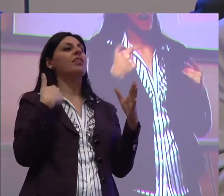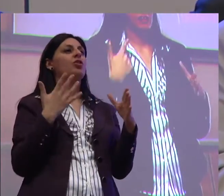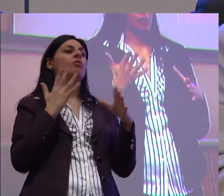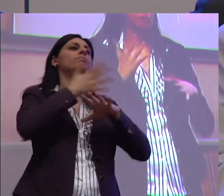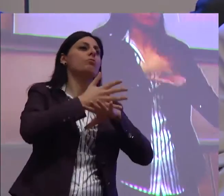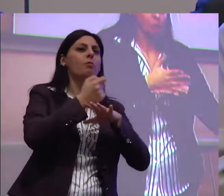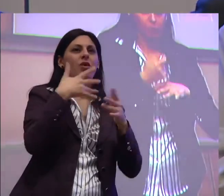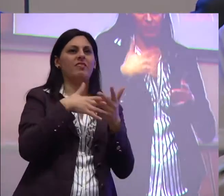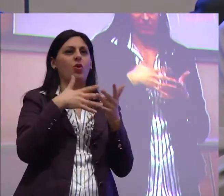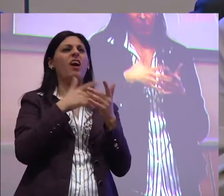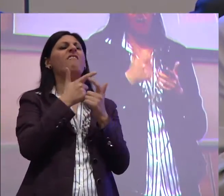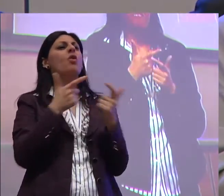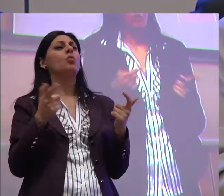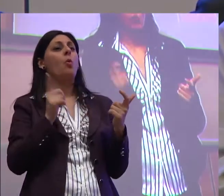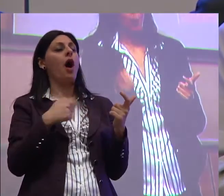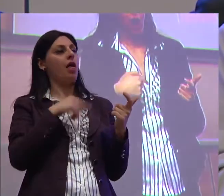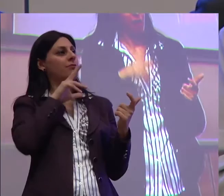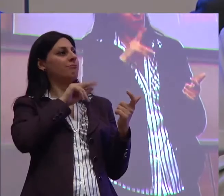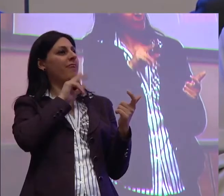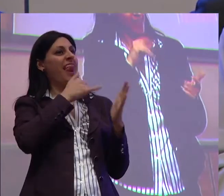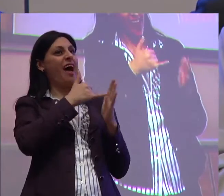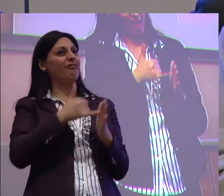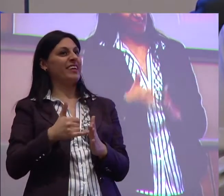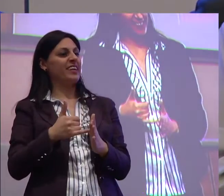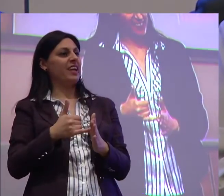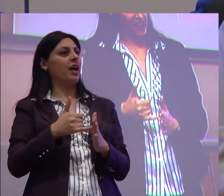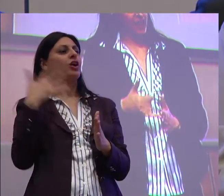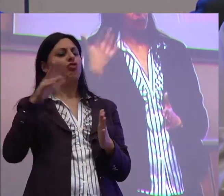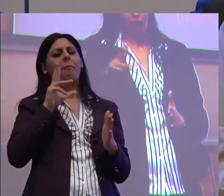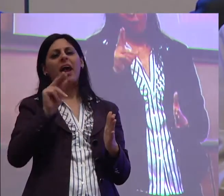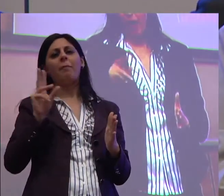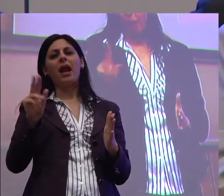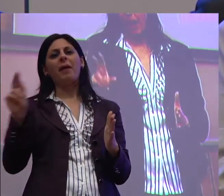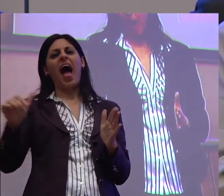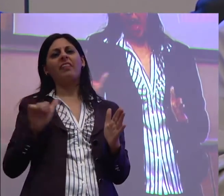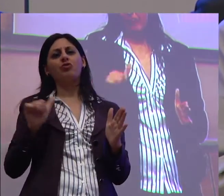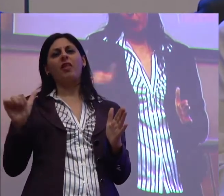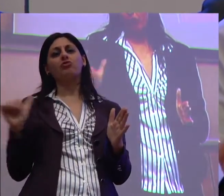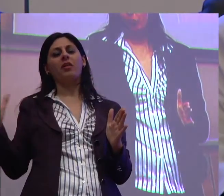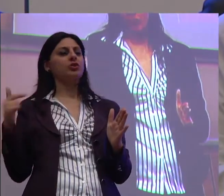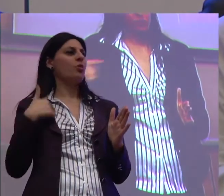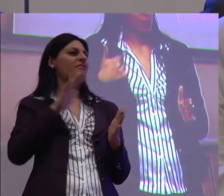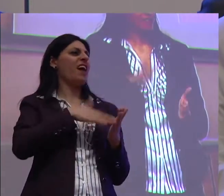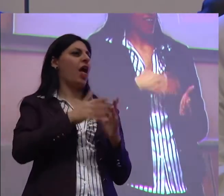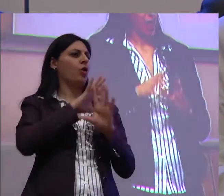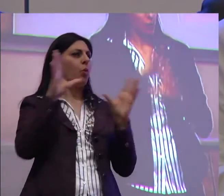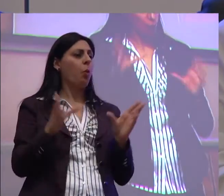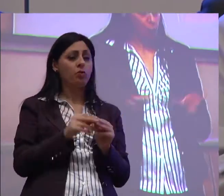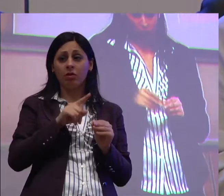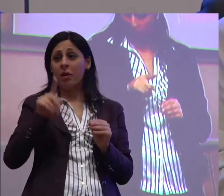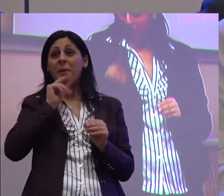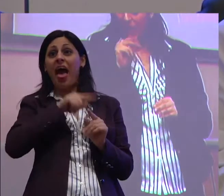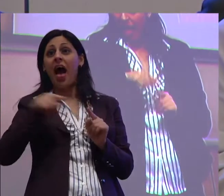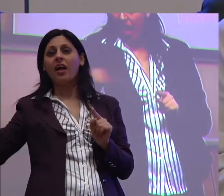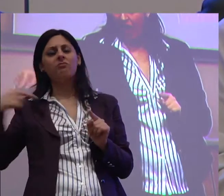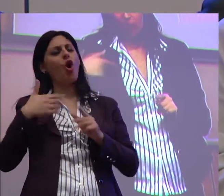fortuna è che parlando alla fine è stato detto quasi tutto e naturalmente tutto, io condivido tutto quello